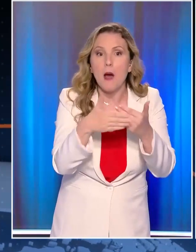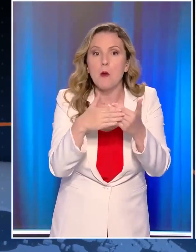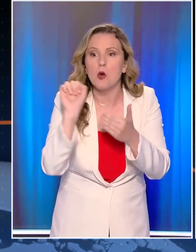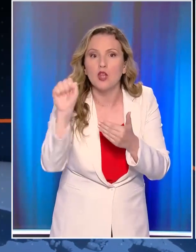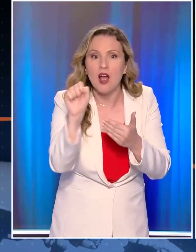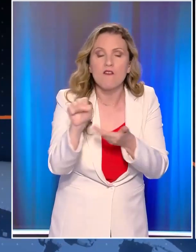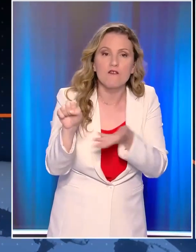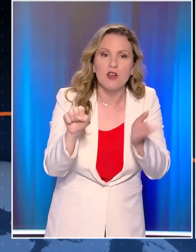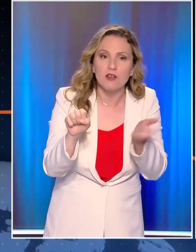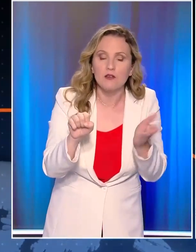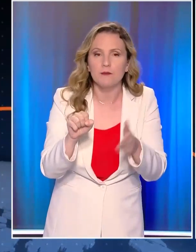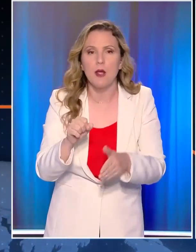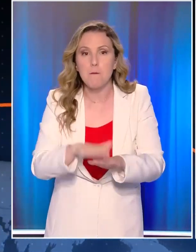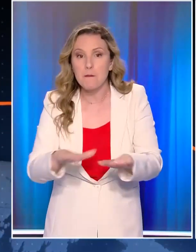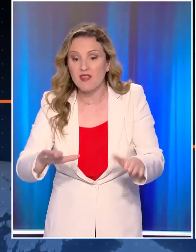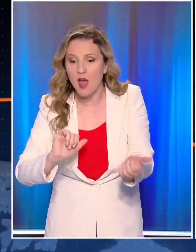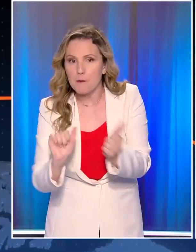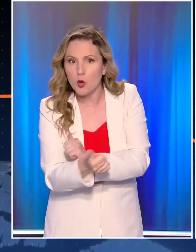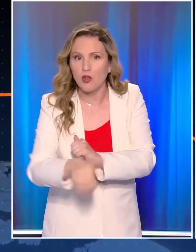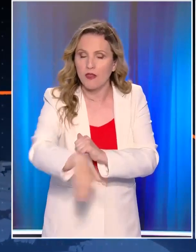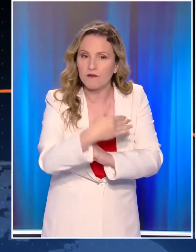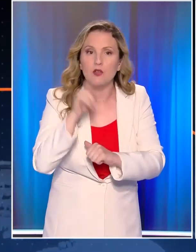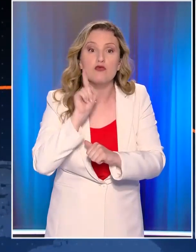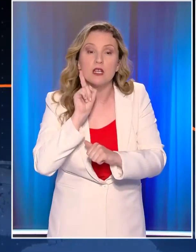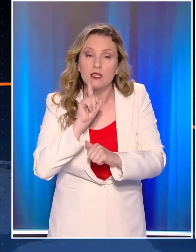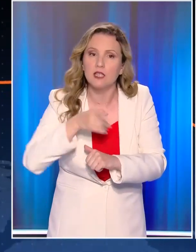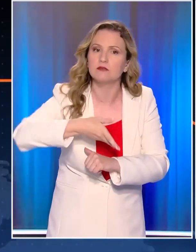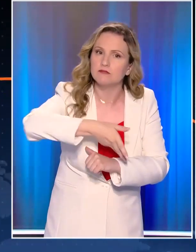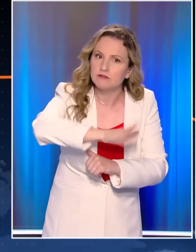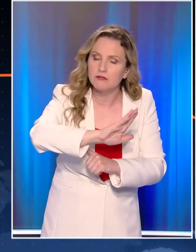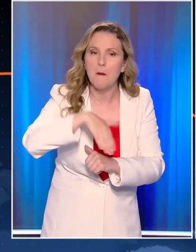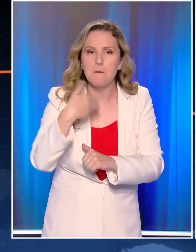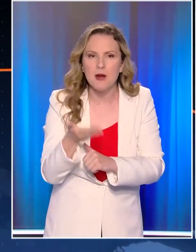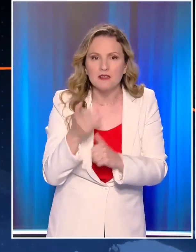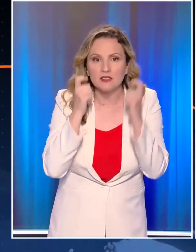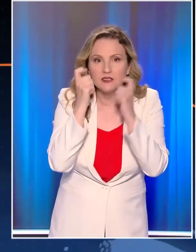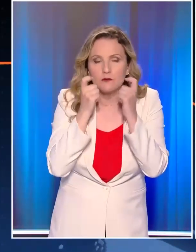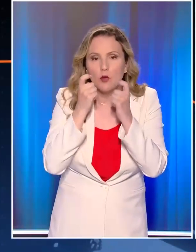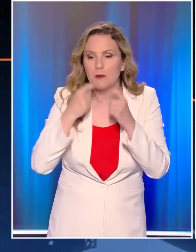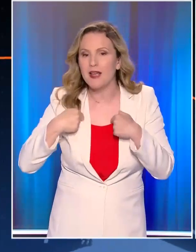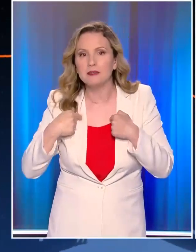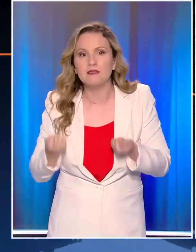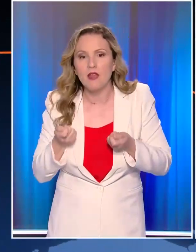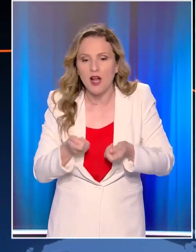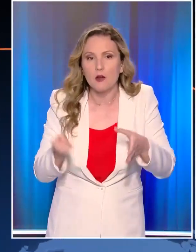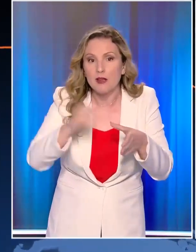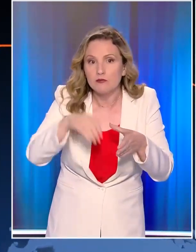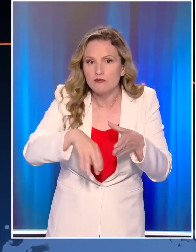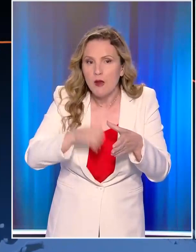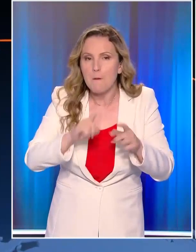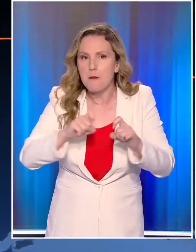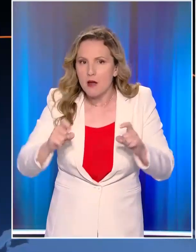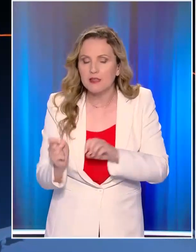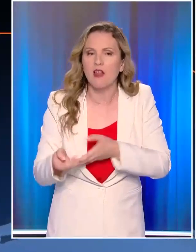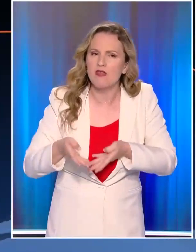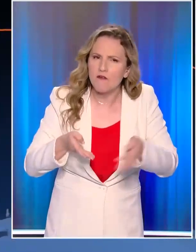Προσπαθήσαμε να αποχωρήσουν πρώτα τα παιδιά, σύζυγοι και ούτω καθεξής και μετά άρχισαμε να σκεφτόμαστε πραγματικά τι θα πρέπει να πάρουμε μαζί μας για να αποχωρήσουμε και